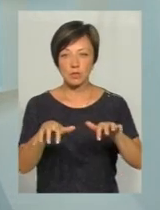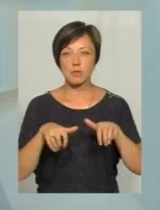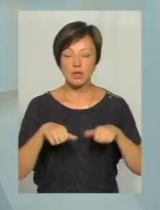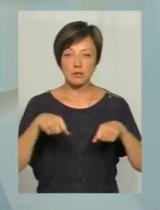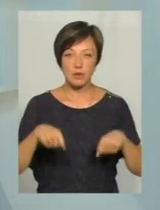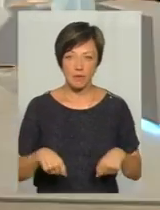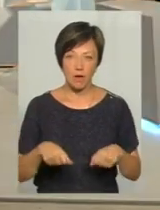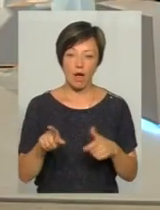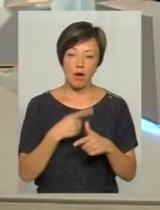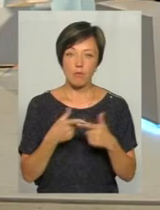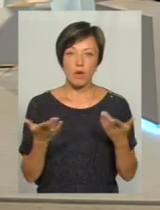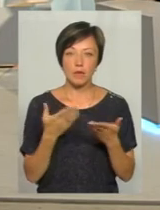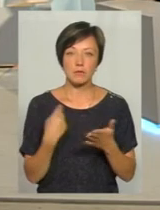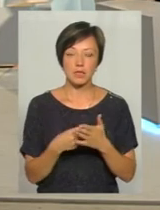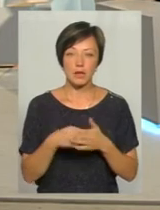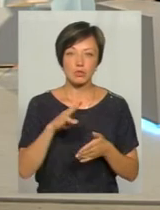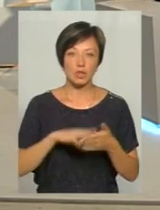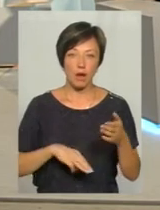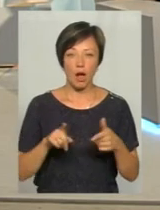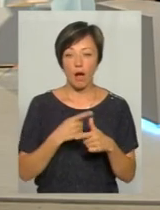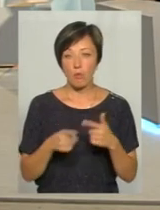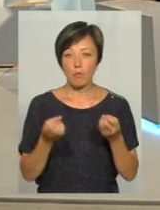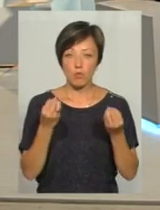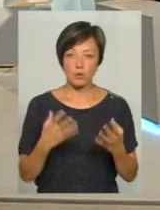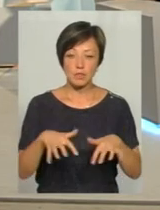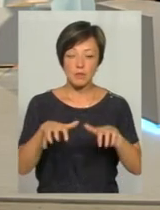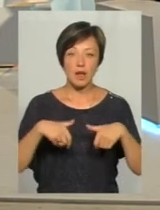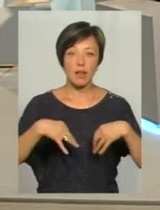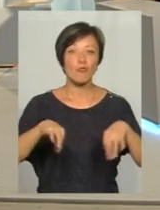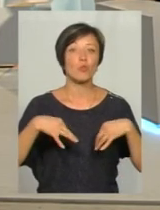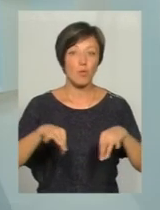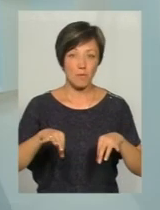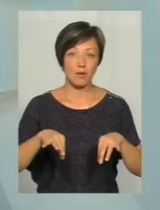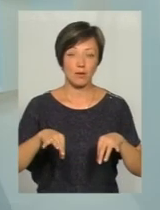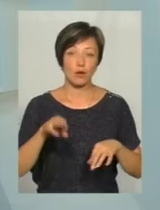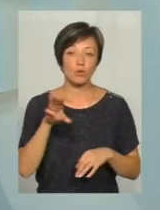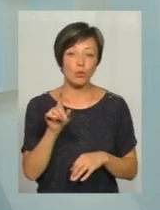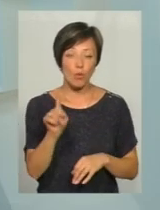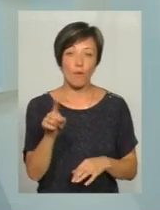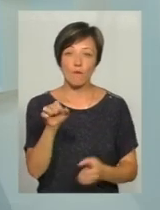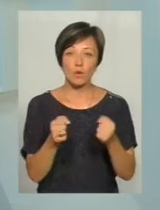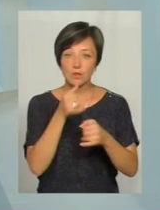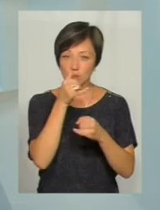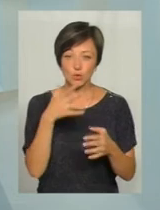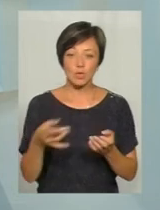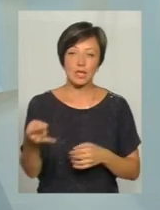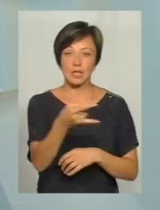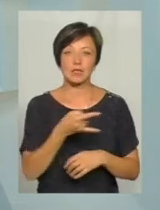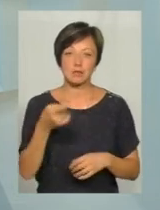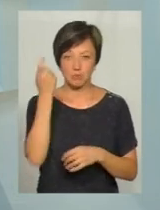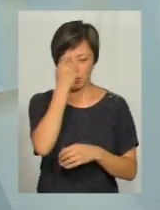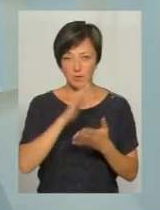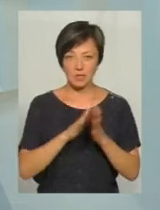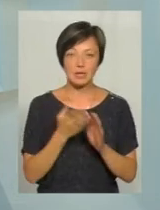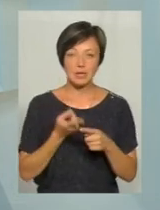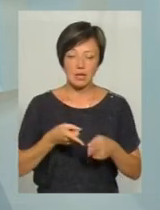права або якийсь матеріальний штраф, а просто буде забирати автомобіль, то водій не зможе тоді їздити на підпитку.